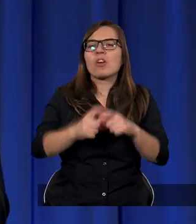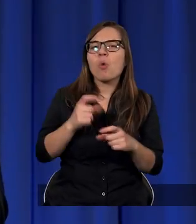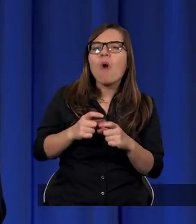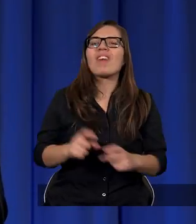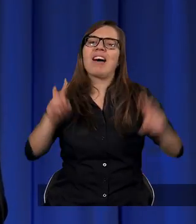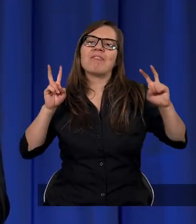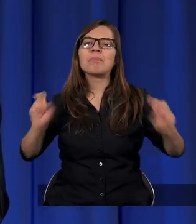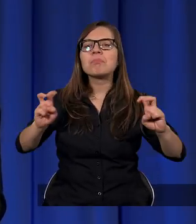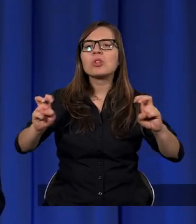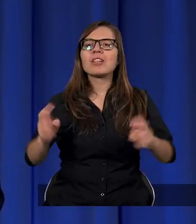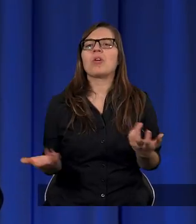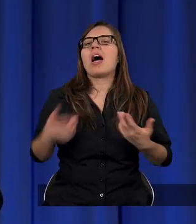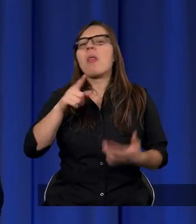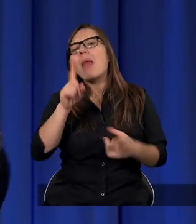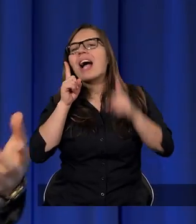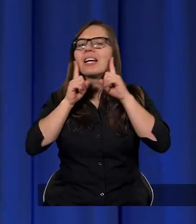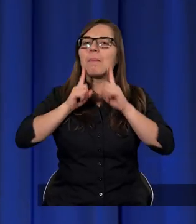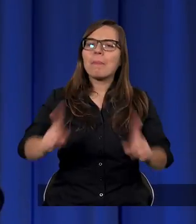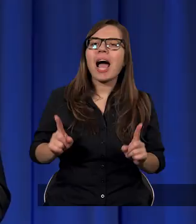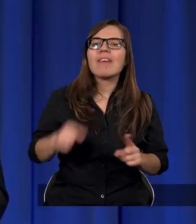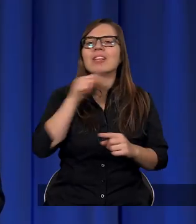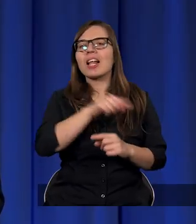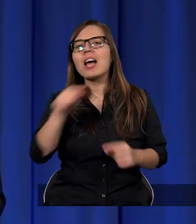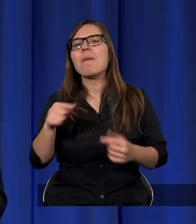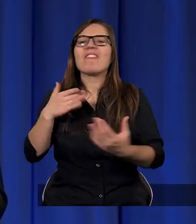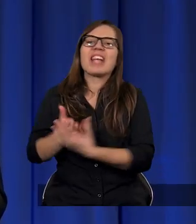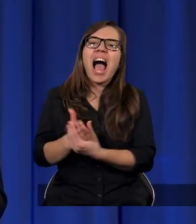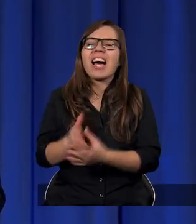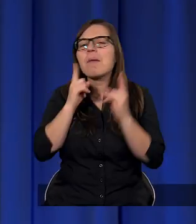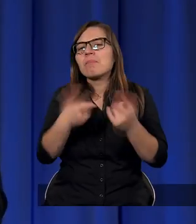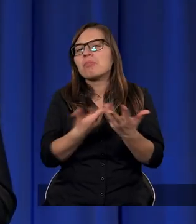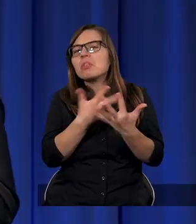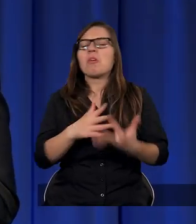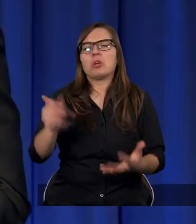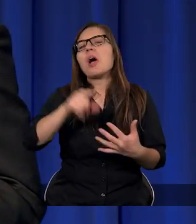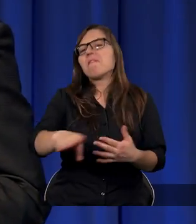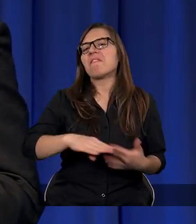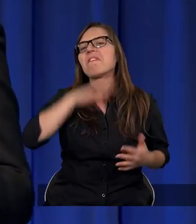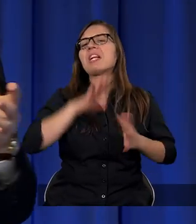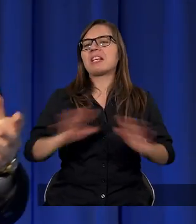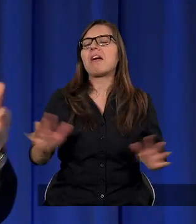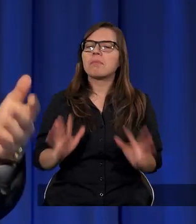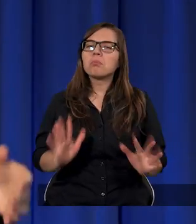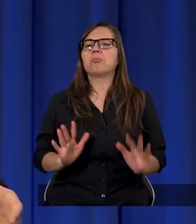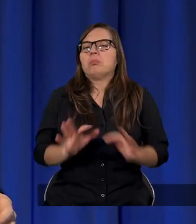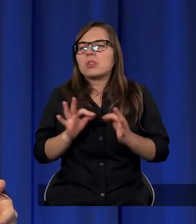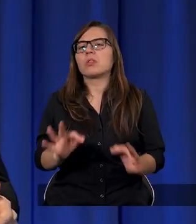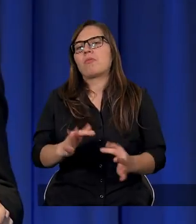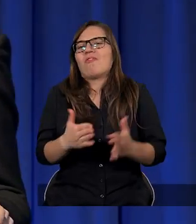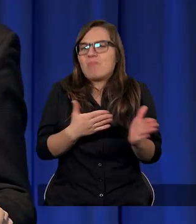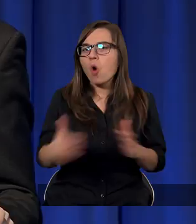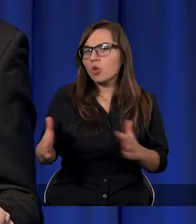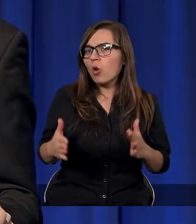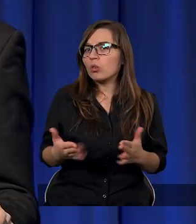mówiące o takiej prawdzie wiary, o takiej prawdzie wiary i nam to wystarcza. I to jest jak najbardziej w